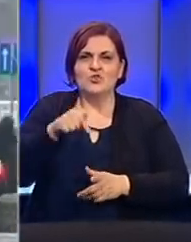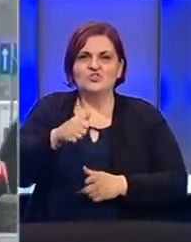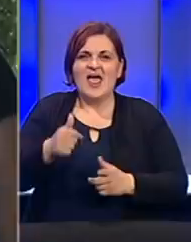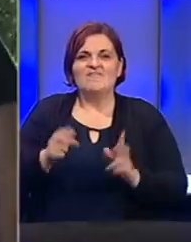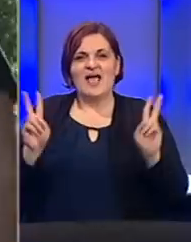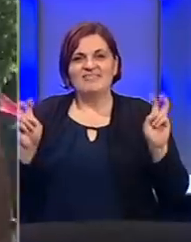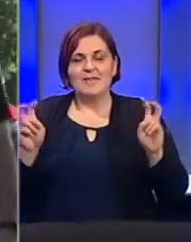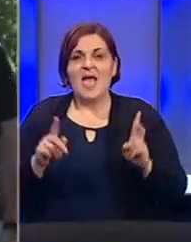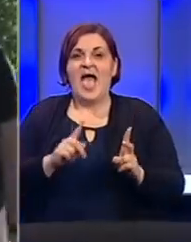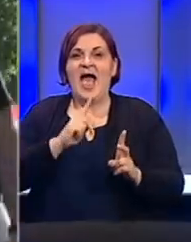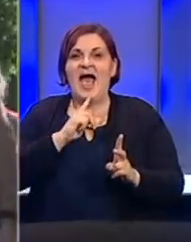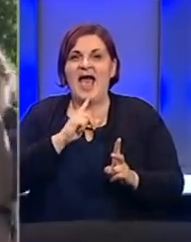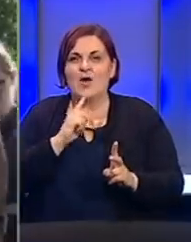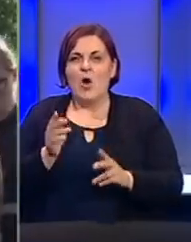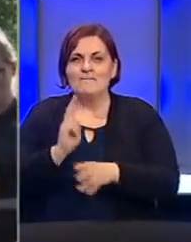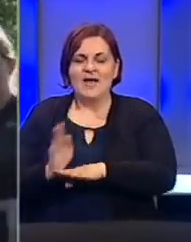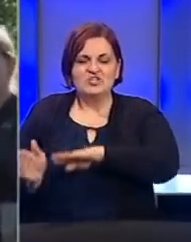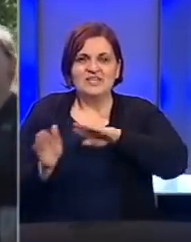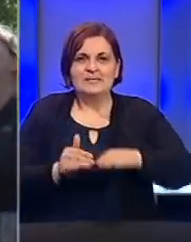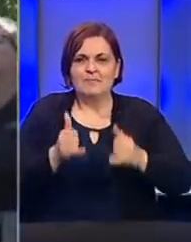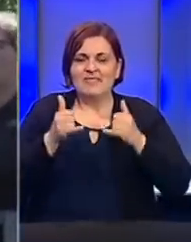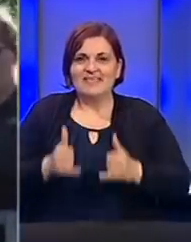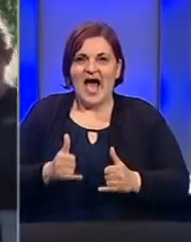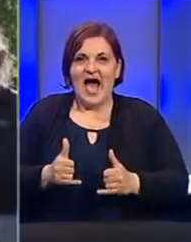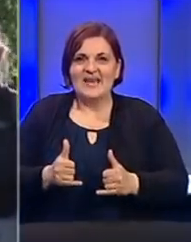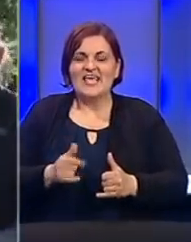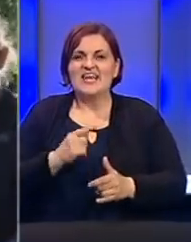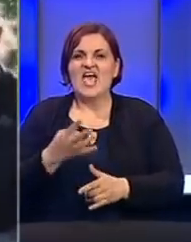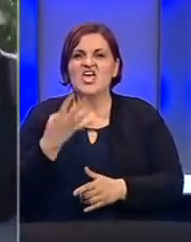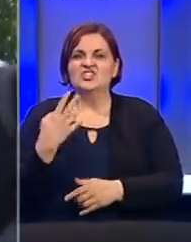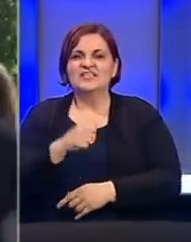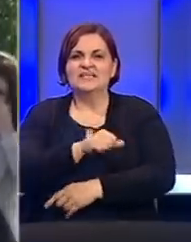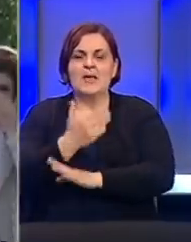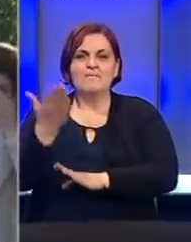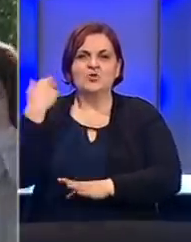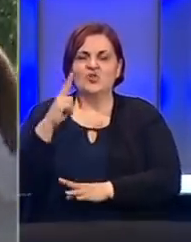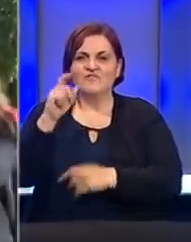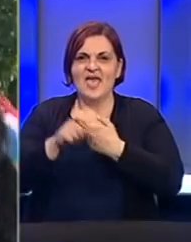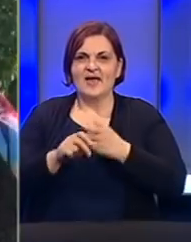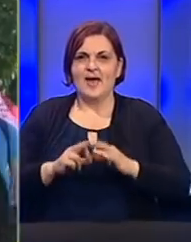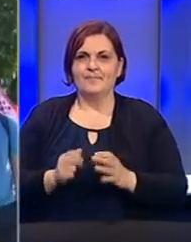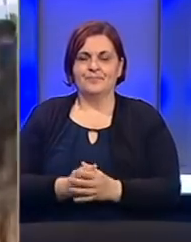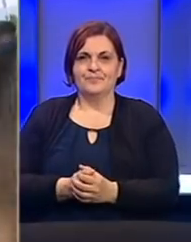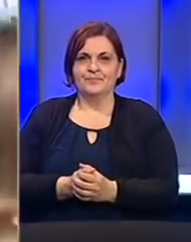ovakva tema kojom se pažnja skreće sa problema današnjice na 40. godine prošlog stoljeća.